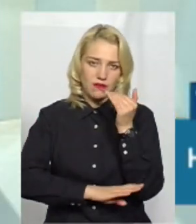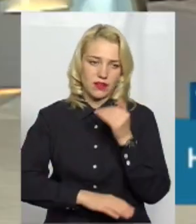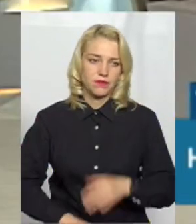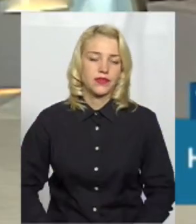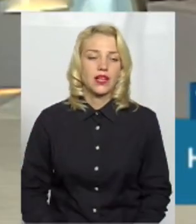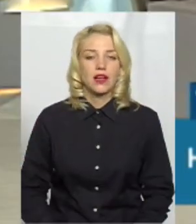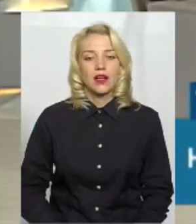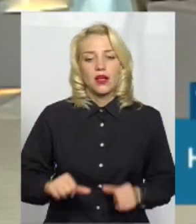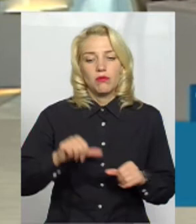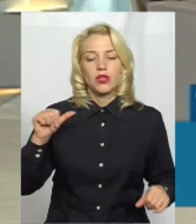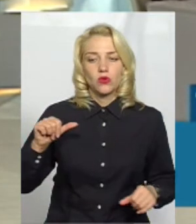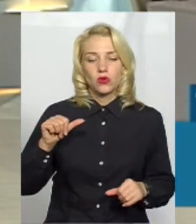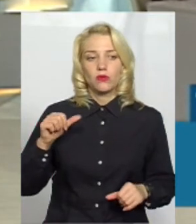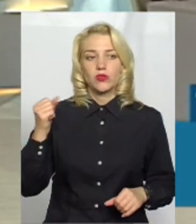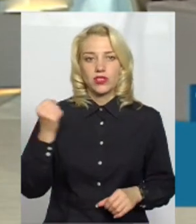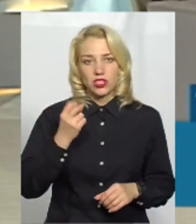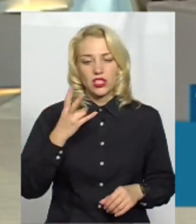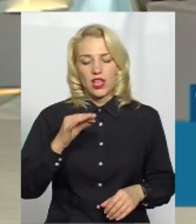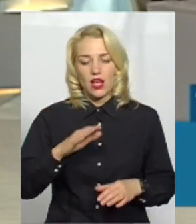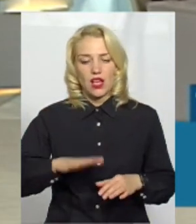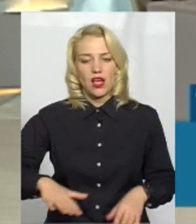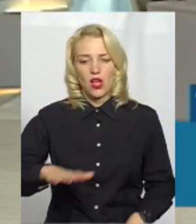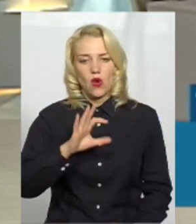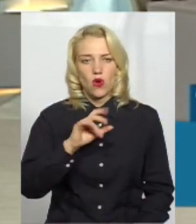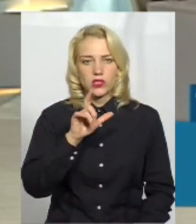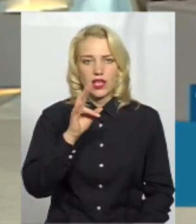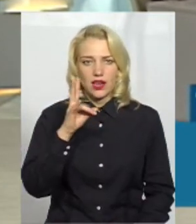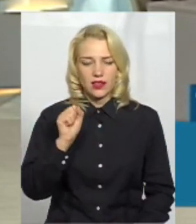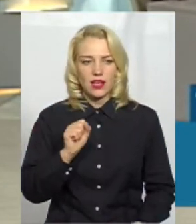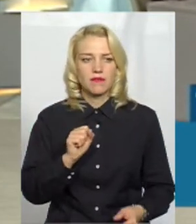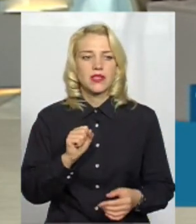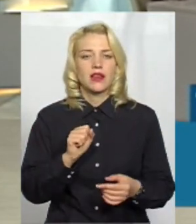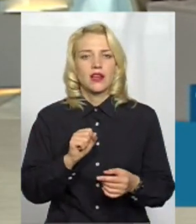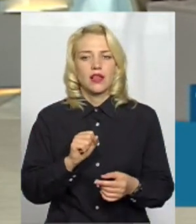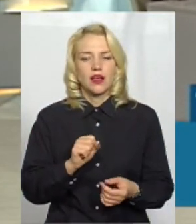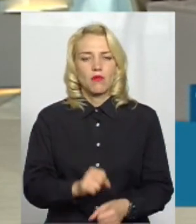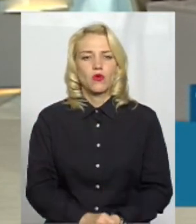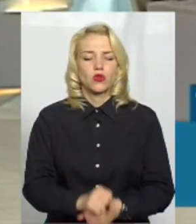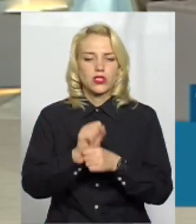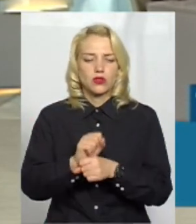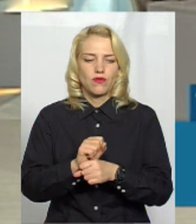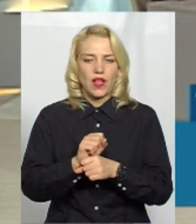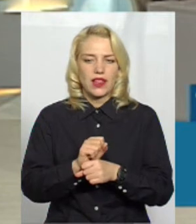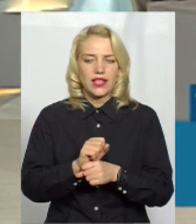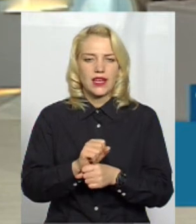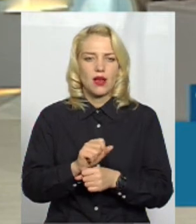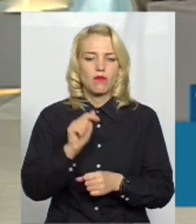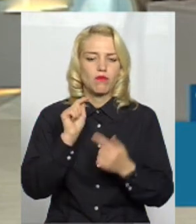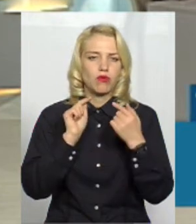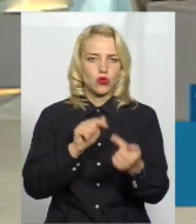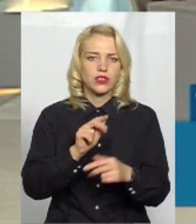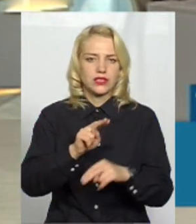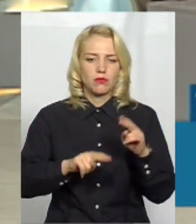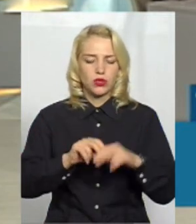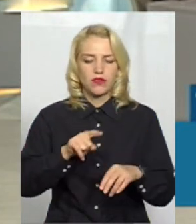Минулого тижня на Озерні протестували проти забудови. Замість будинку, який там закладається, люди теж хочуть